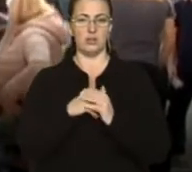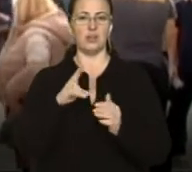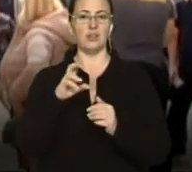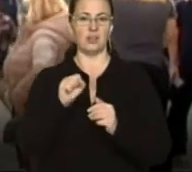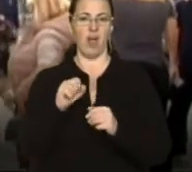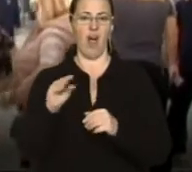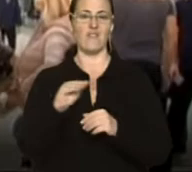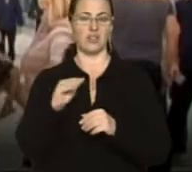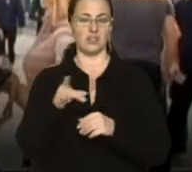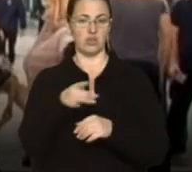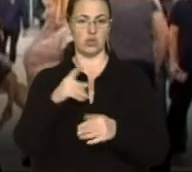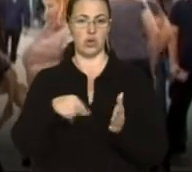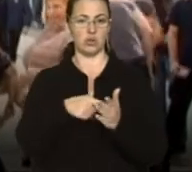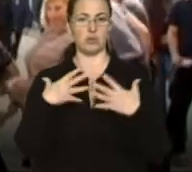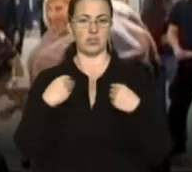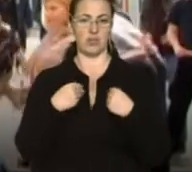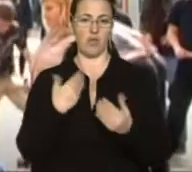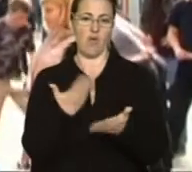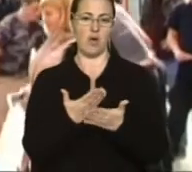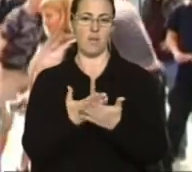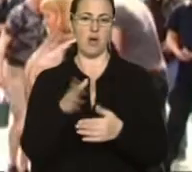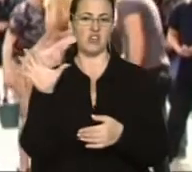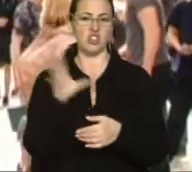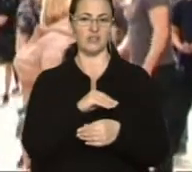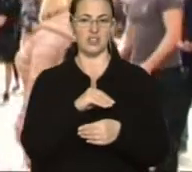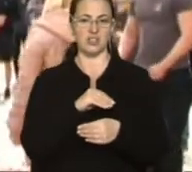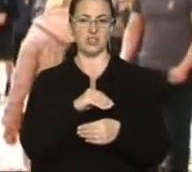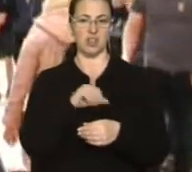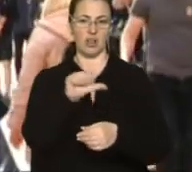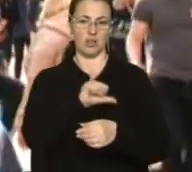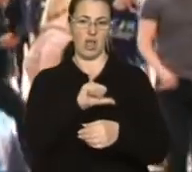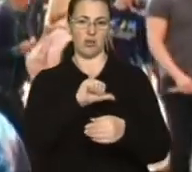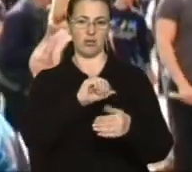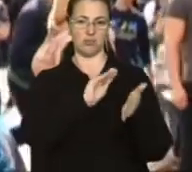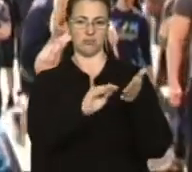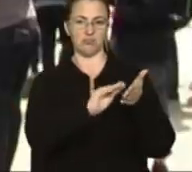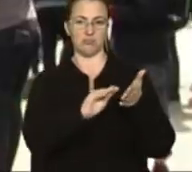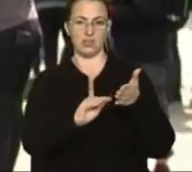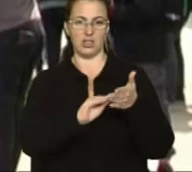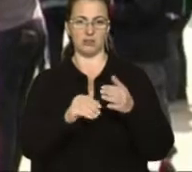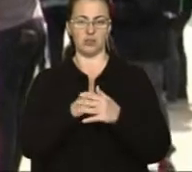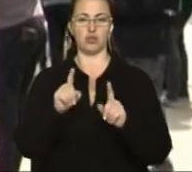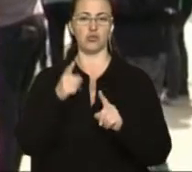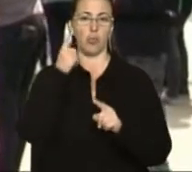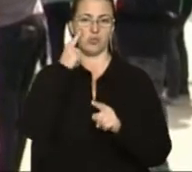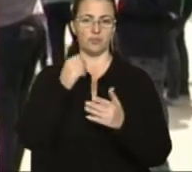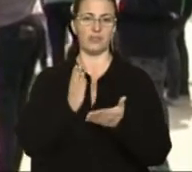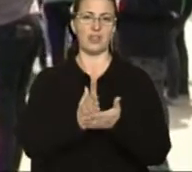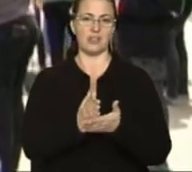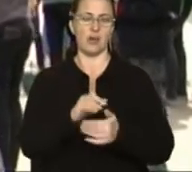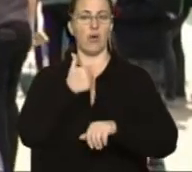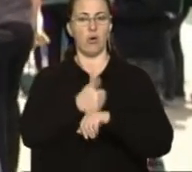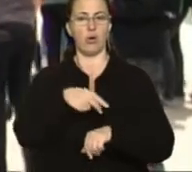Франківському районі міста Львова майже всі нарконадписи, які помітять. Є в нас голови